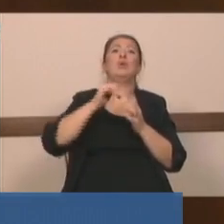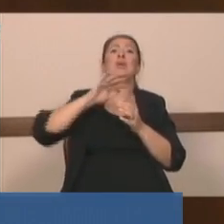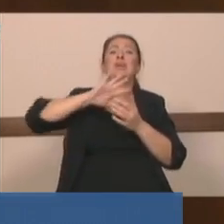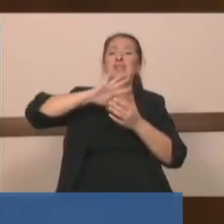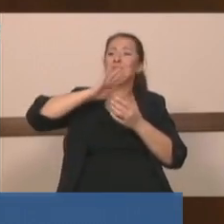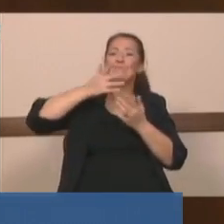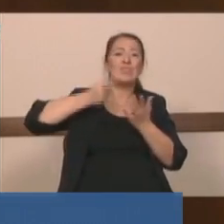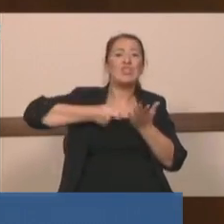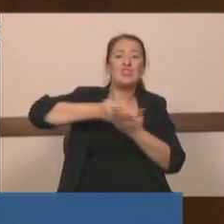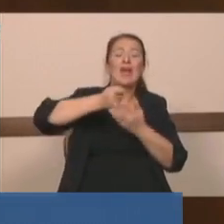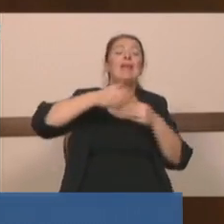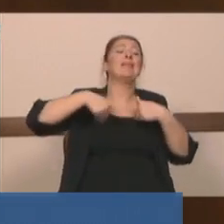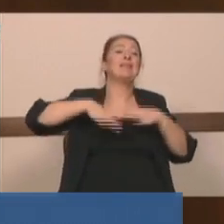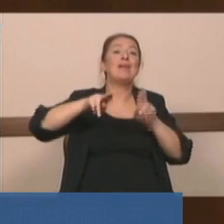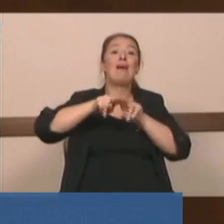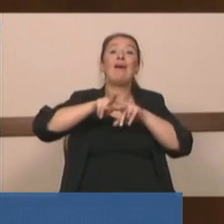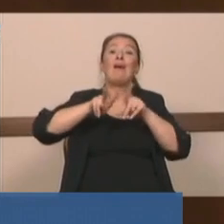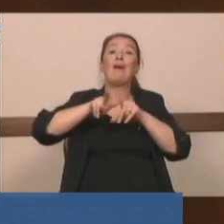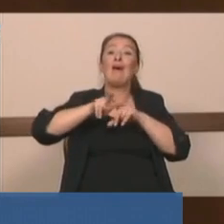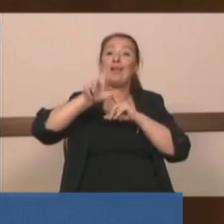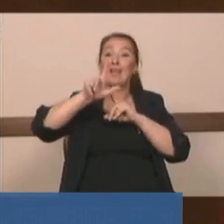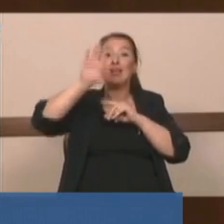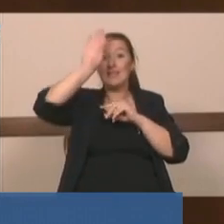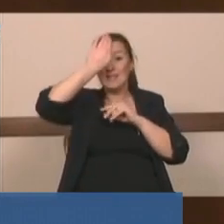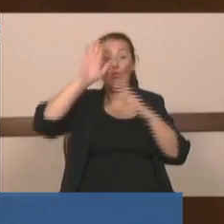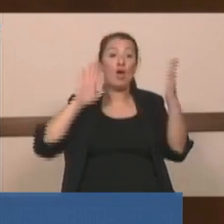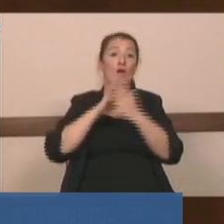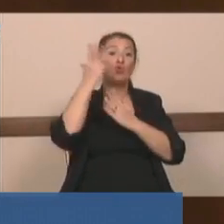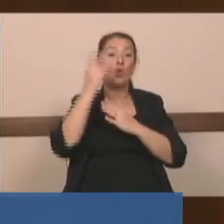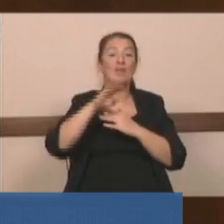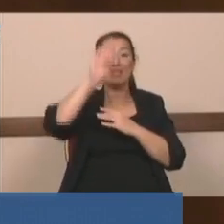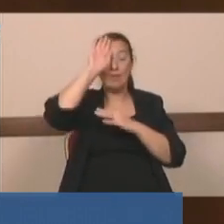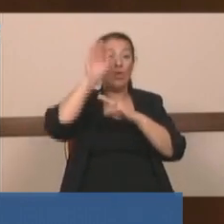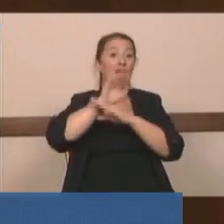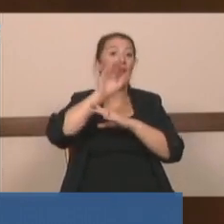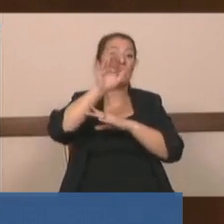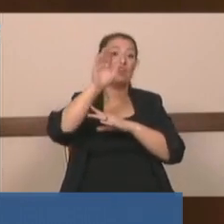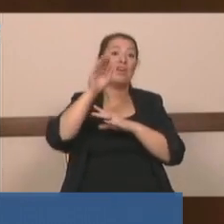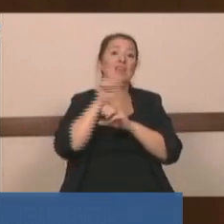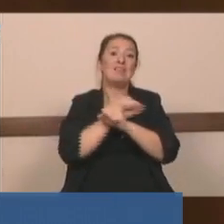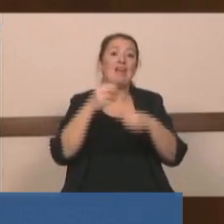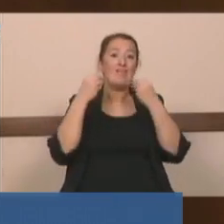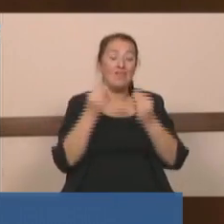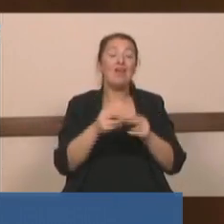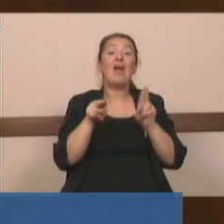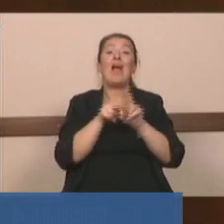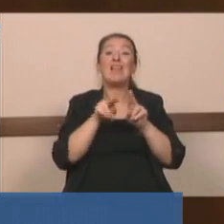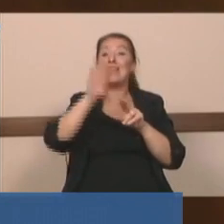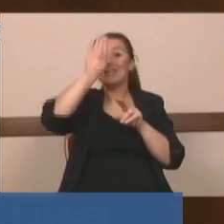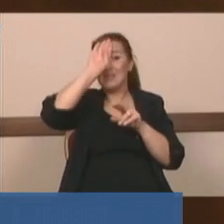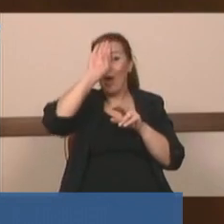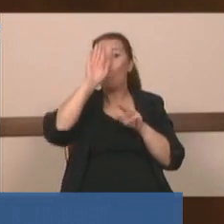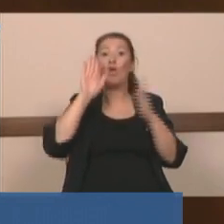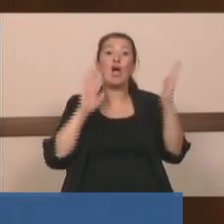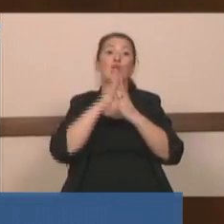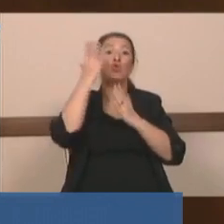İstanbul'a karşı olmak İstanbul'un geleceğine ihanettir. Kanal İstanbul'a karşı olmak İstanbul halkına